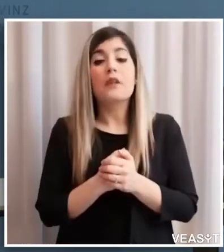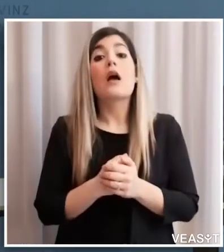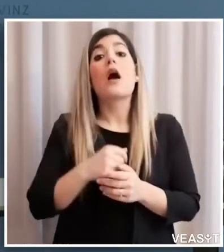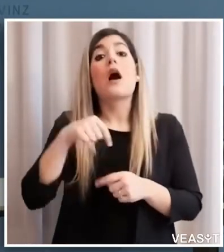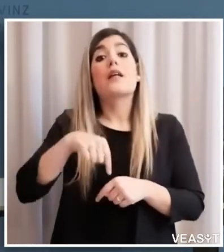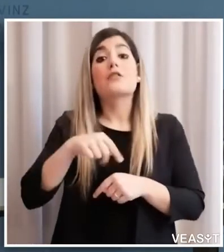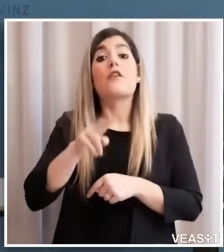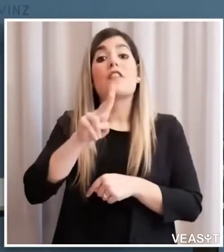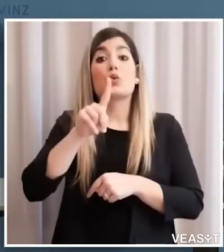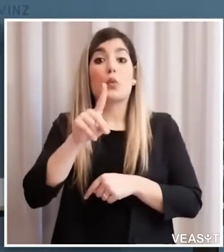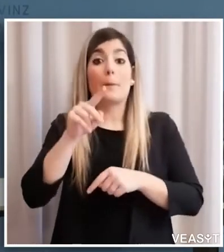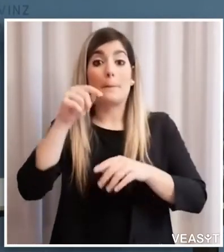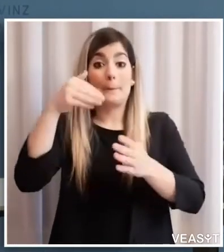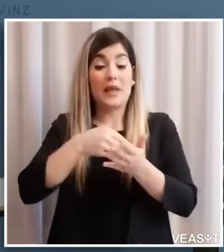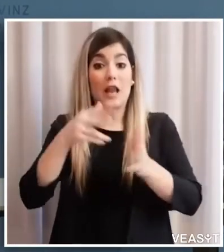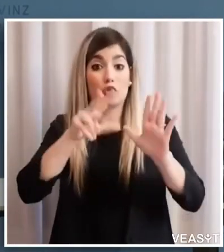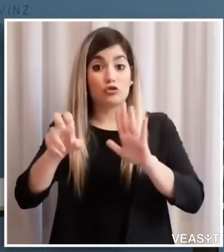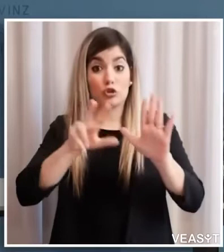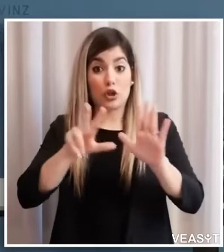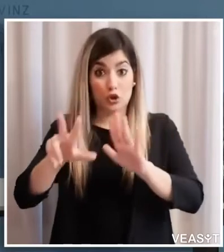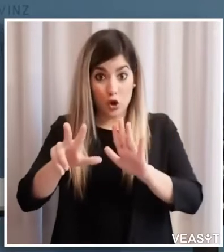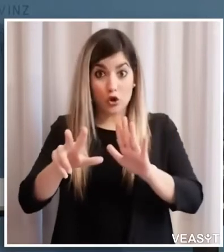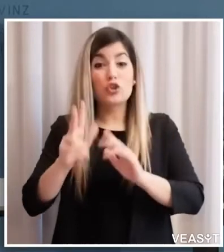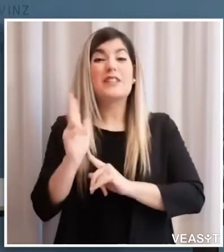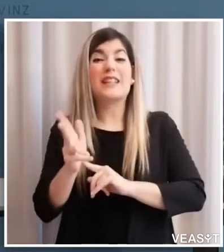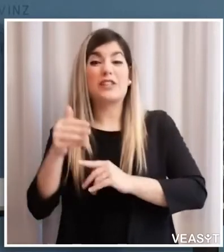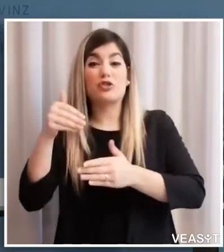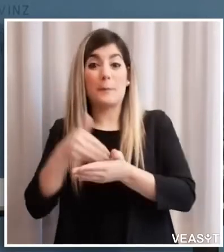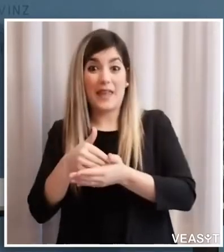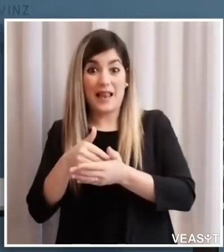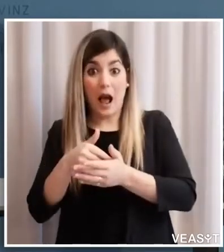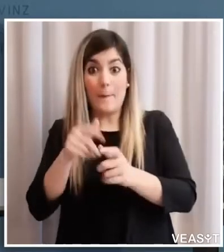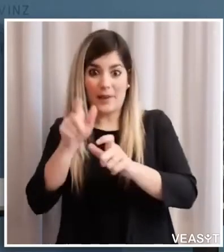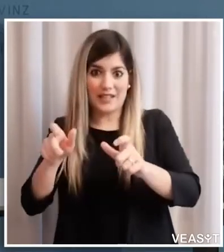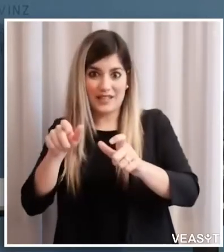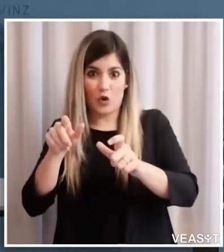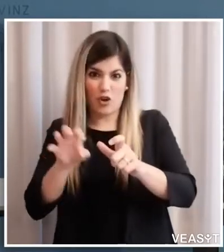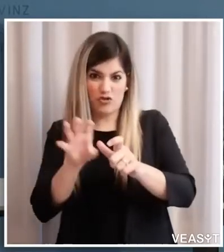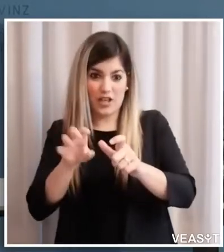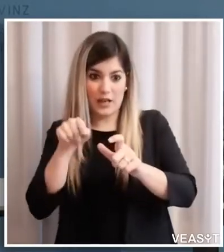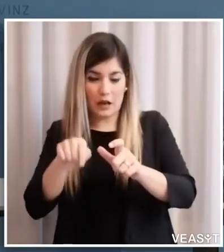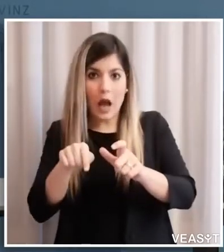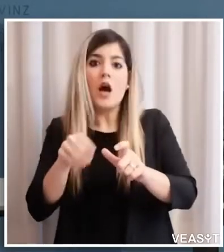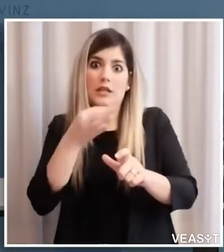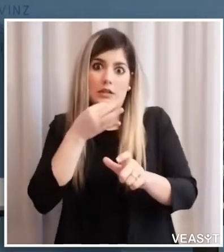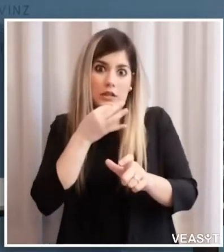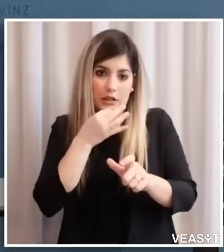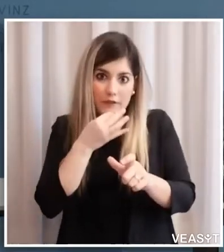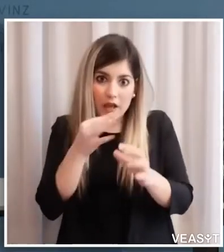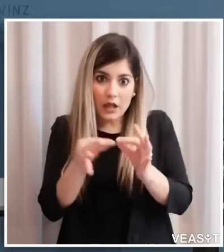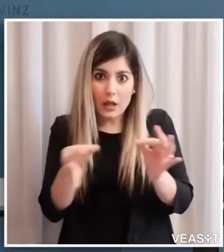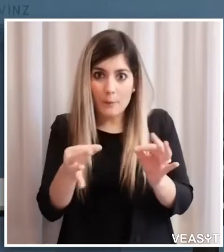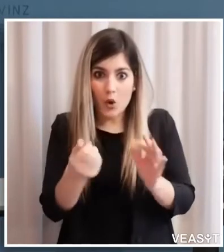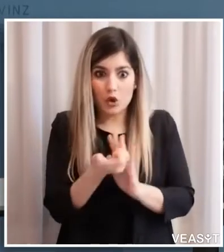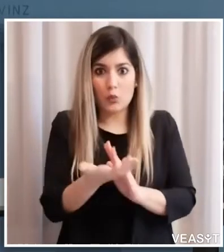.888 tamponi su 13.977 persone. Davvero un numero elevatissimo